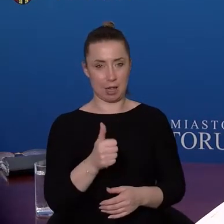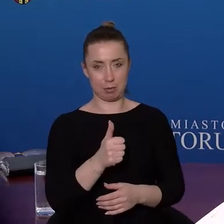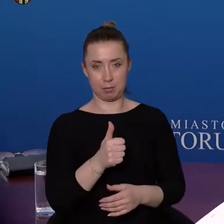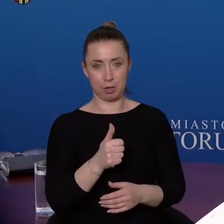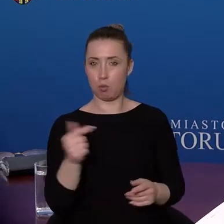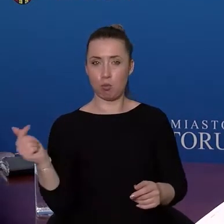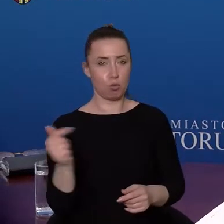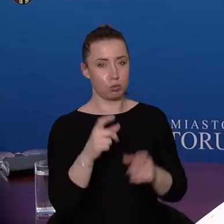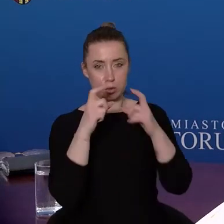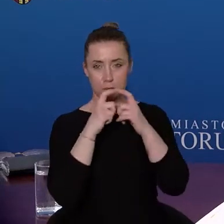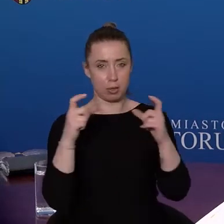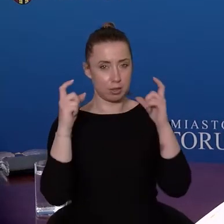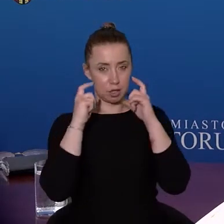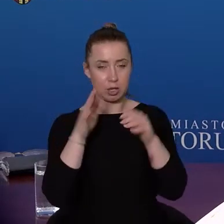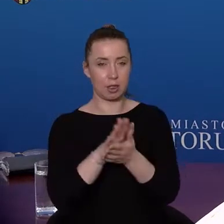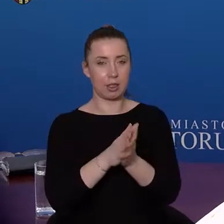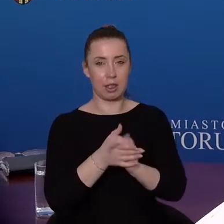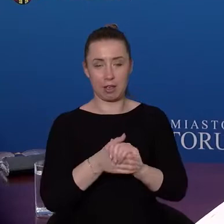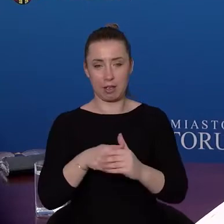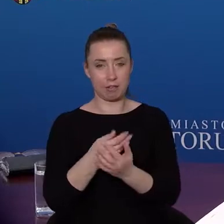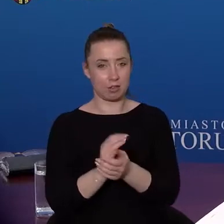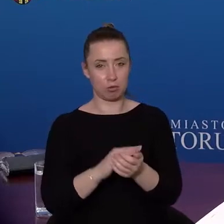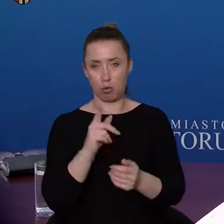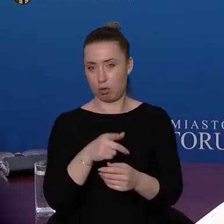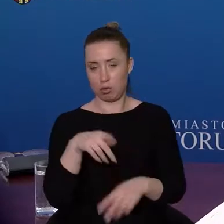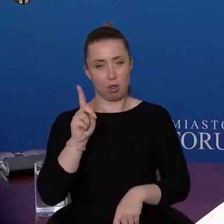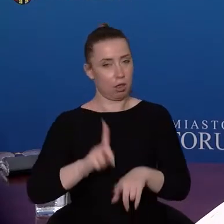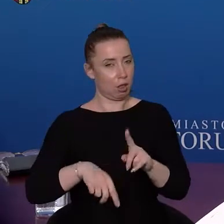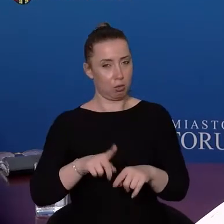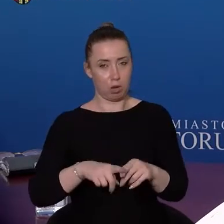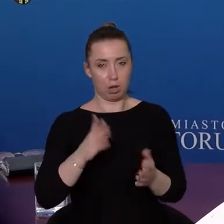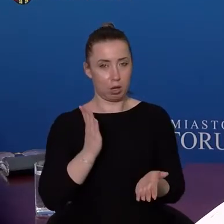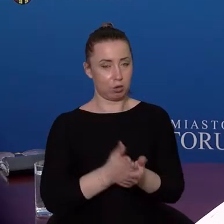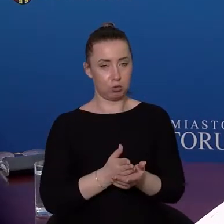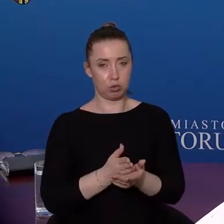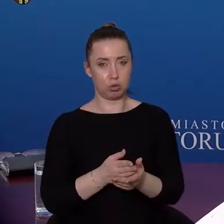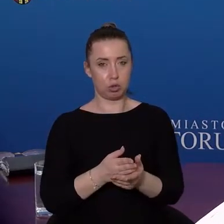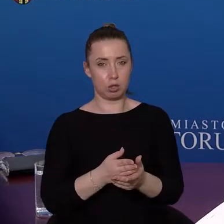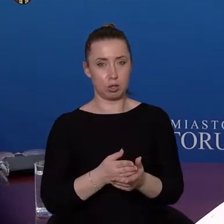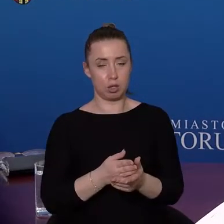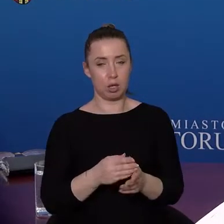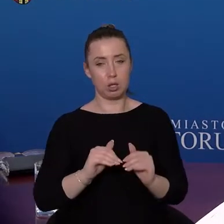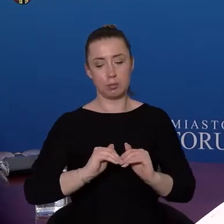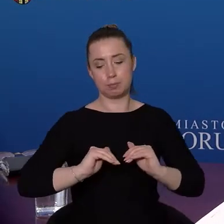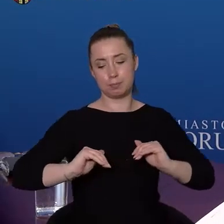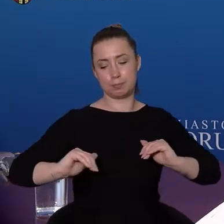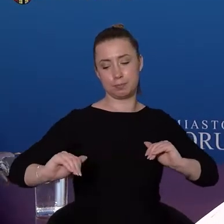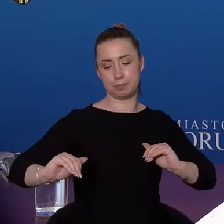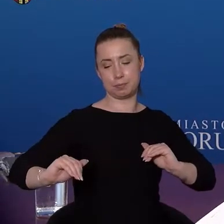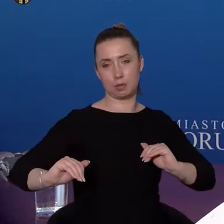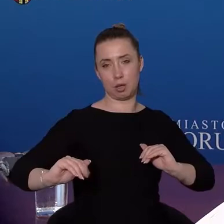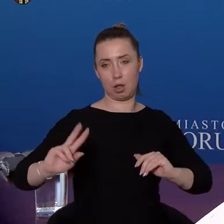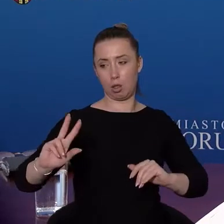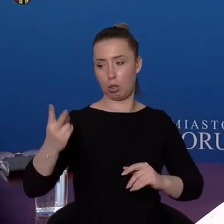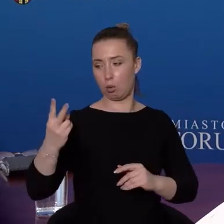że dezynfekcja rąk jest czymś oczywistym, że możliwość skorzystania z dystansu od innych osób